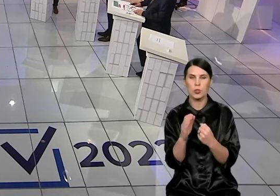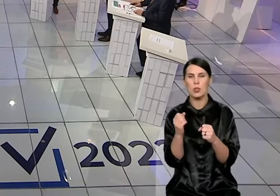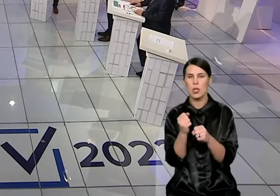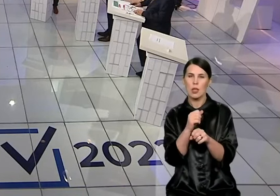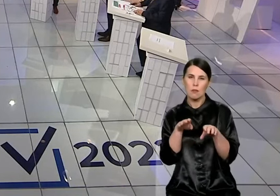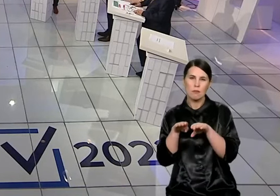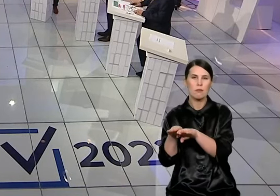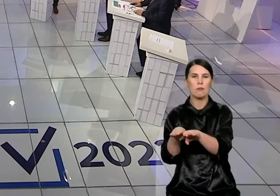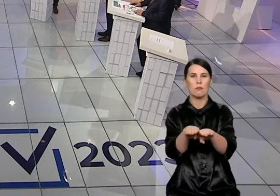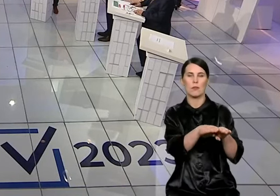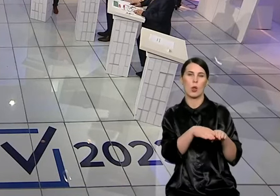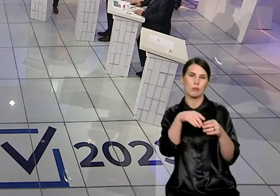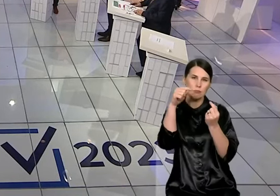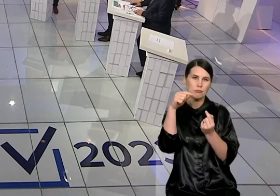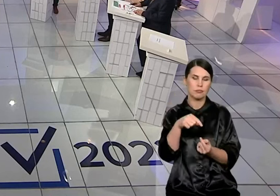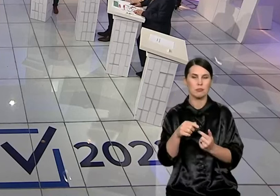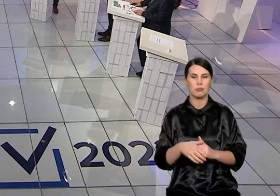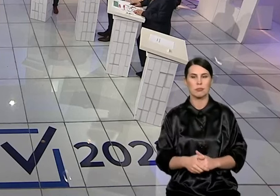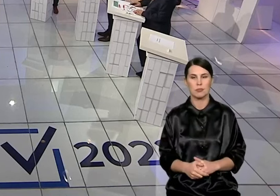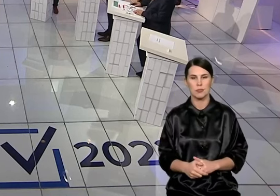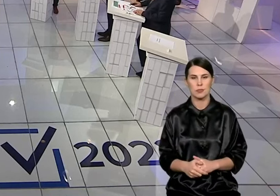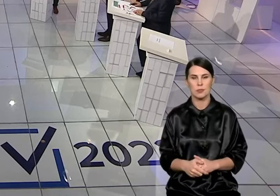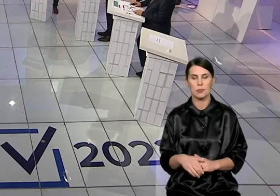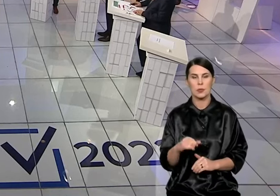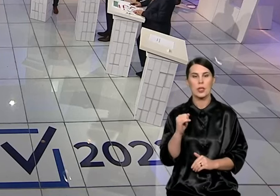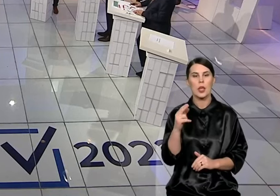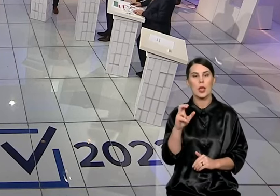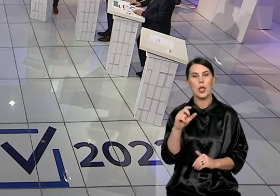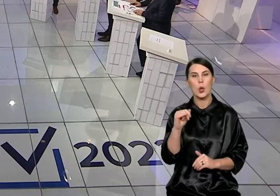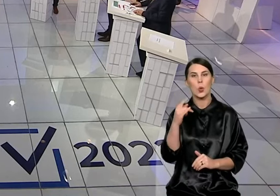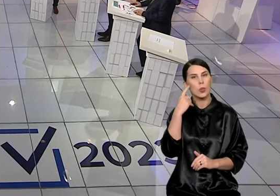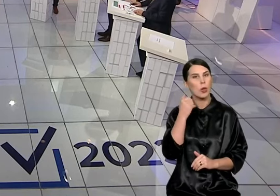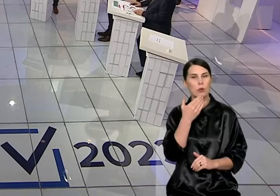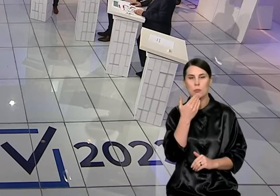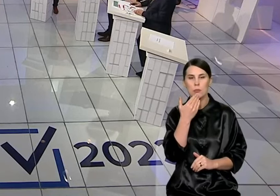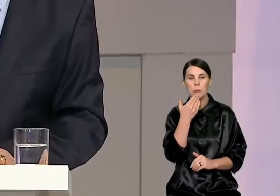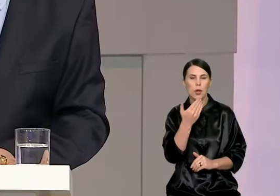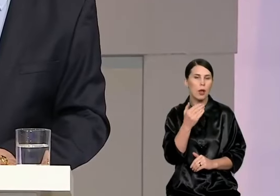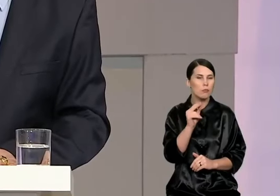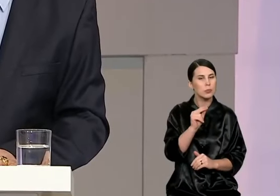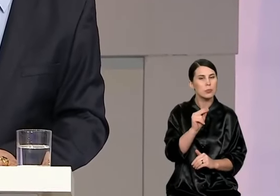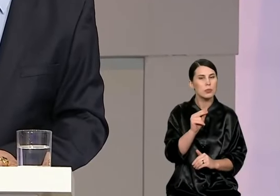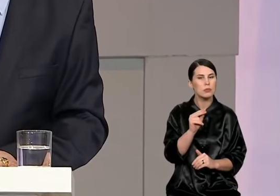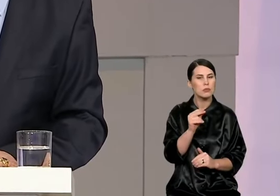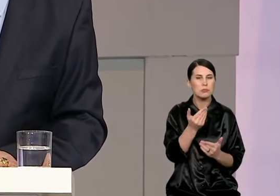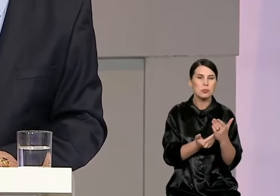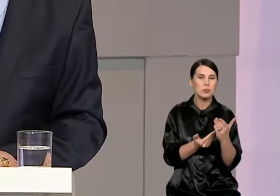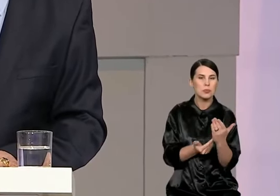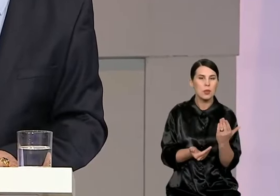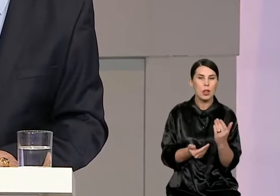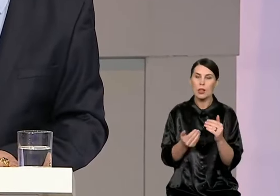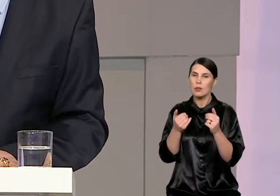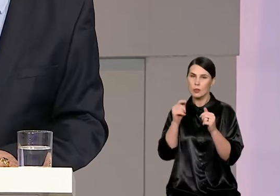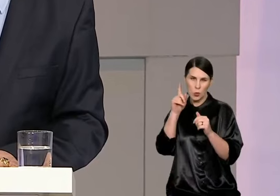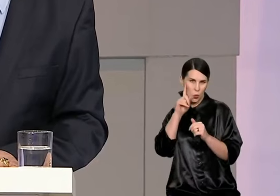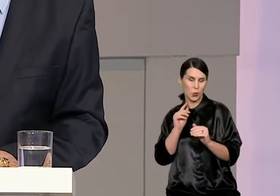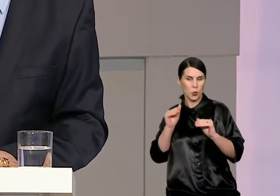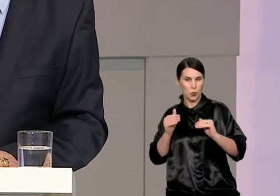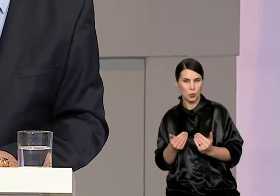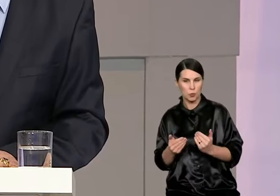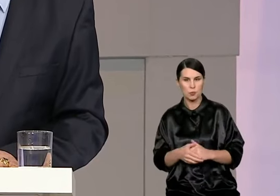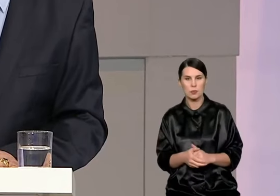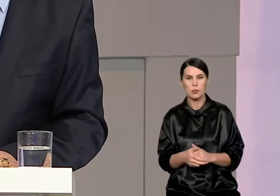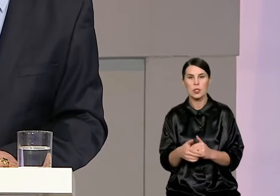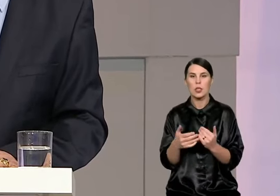ponas Gerinskas, ir baigsim, perėsim prie kito klausimo. Ponas Sėkiliunas, ar norėsit replikos? Ne, prašau. Labai trumpai. Replikuodamas į tiek